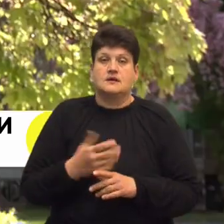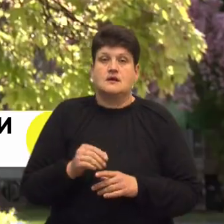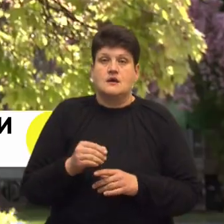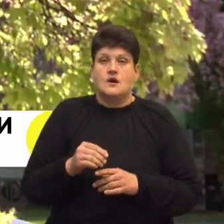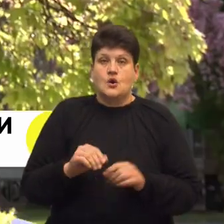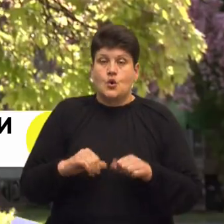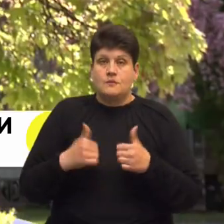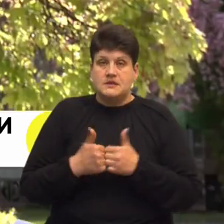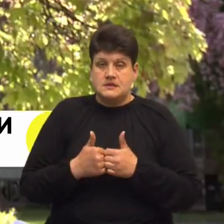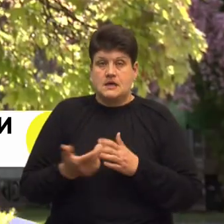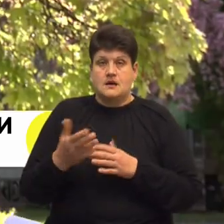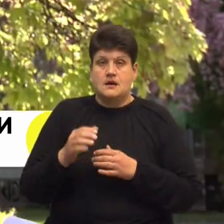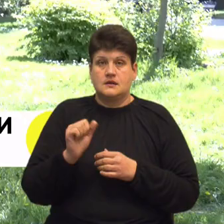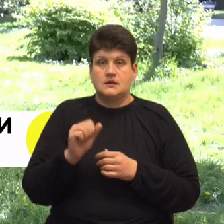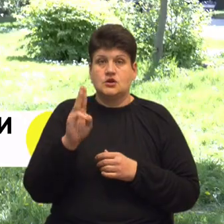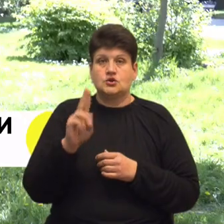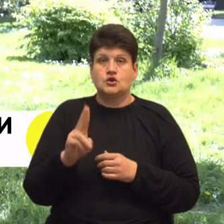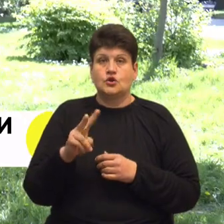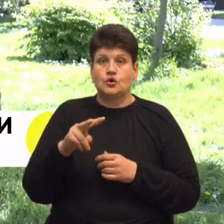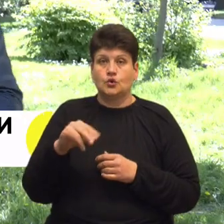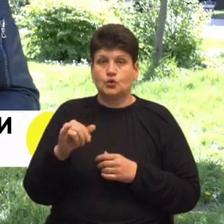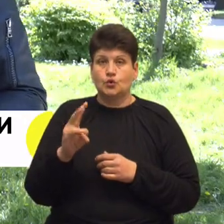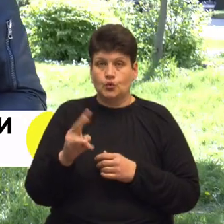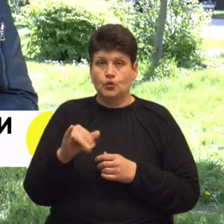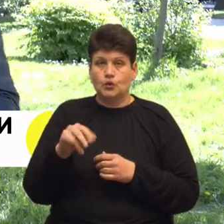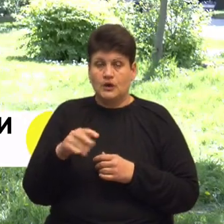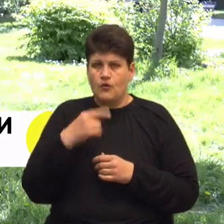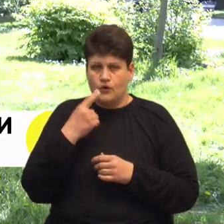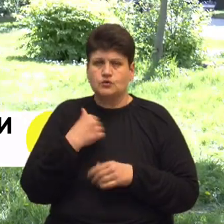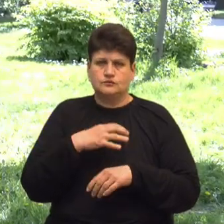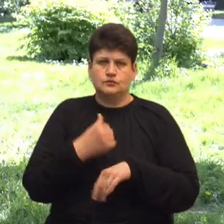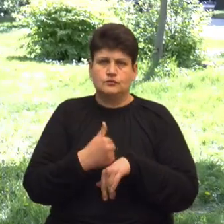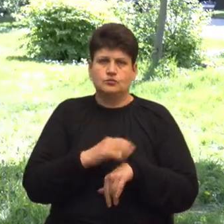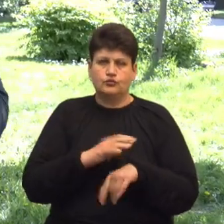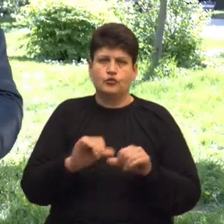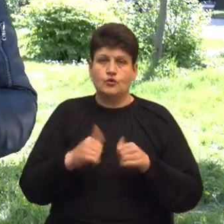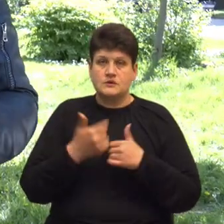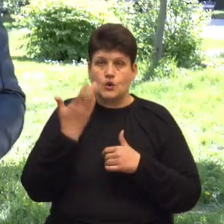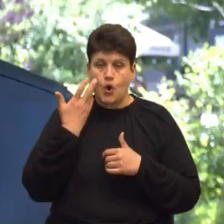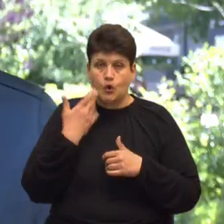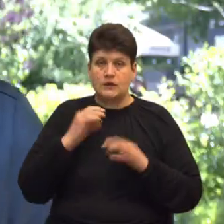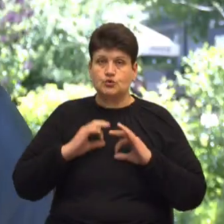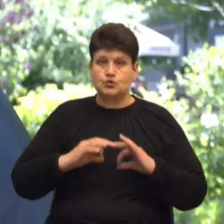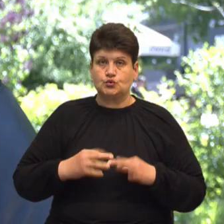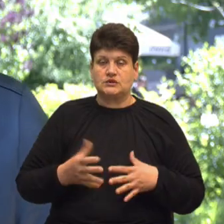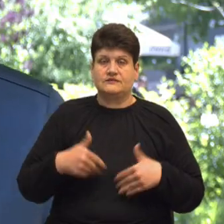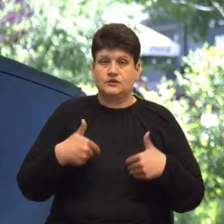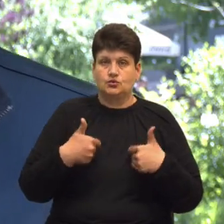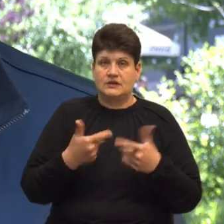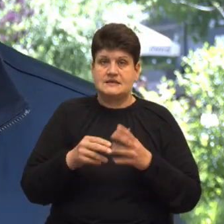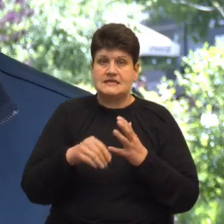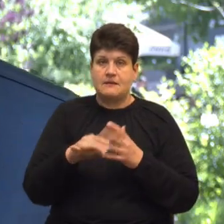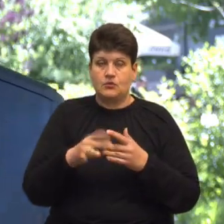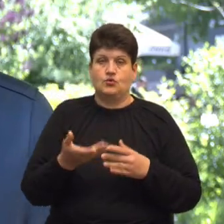Тернопільської міської ради Андрій Шкула каже, очолював цю комісію, коли прокуратура звернулася по землю під забудову. У 2013 році